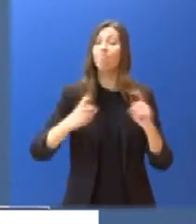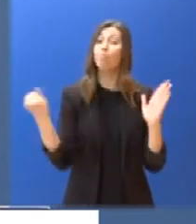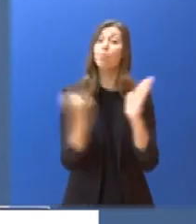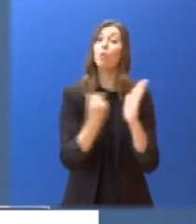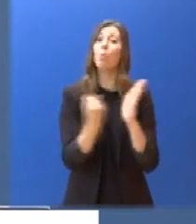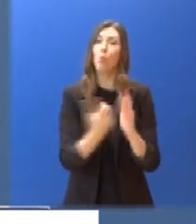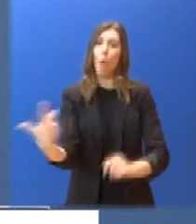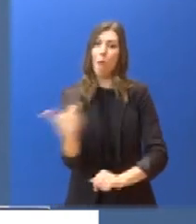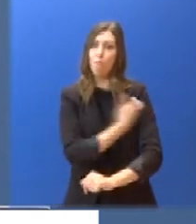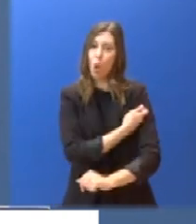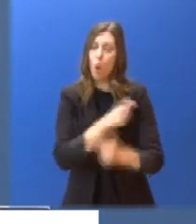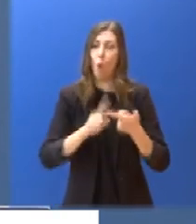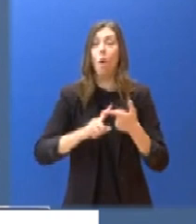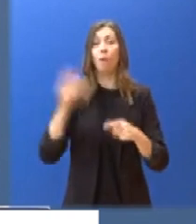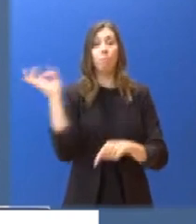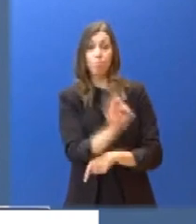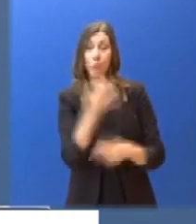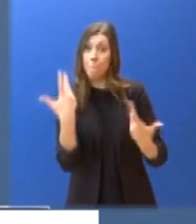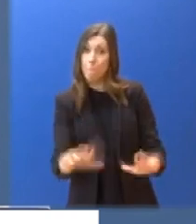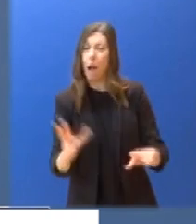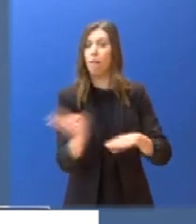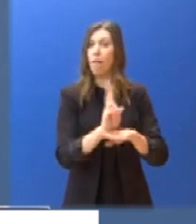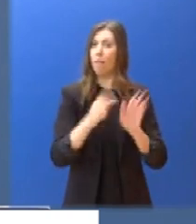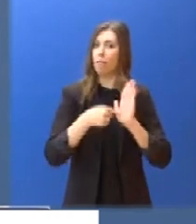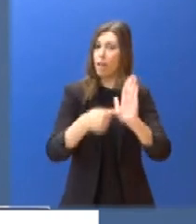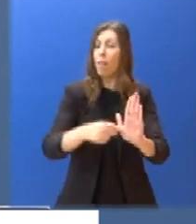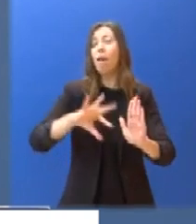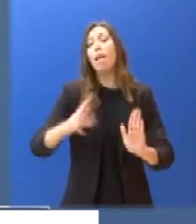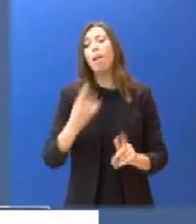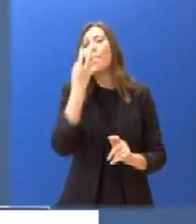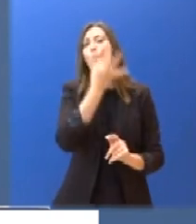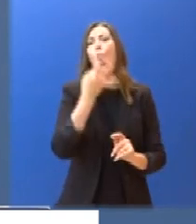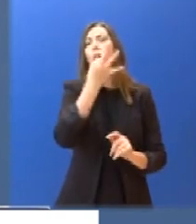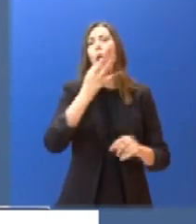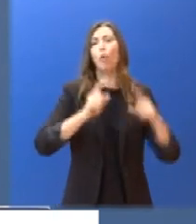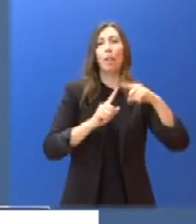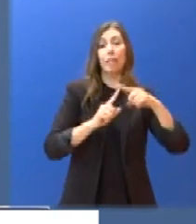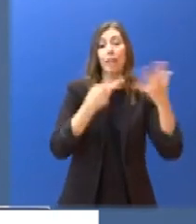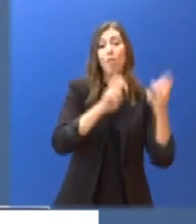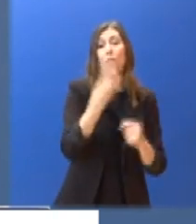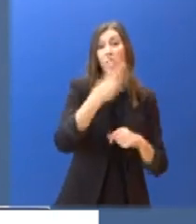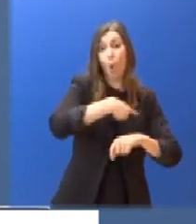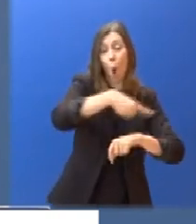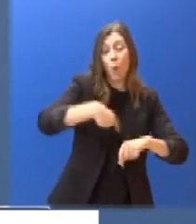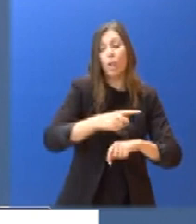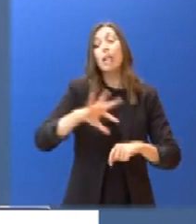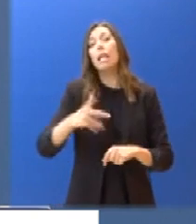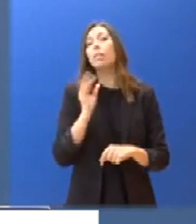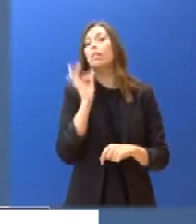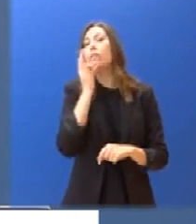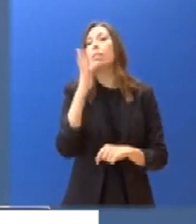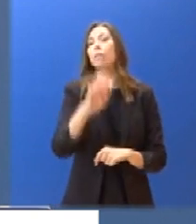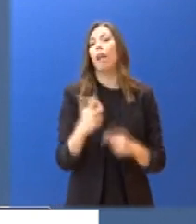τελευταίων 72 ώρων ή αρνητικό rapid test των τελευταίων 48 ώρων. Εξαιρούνται η Εύβοια, η Λευκάδα και η